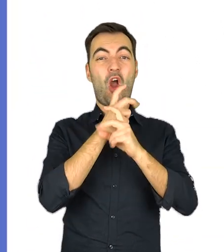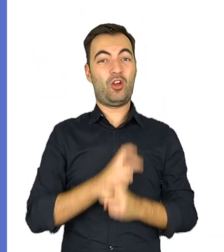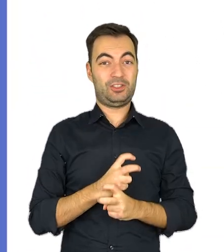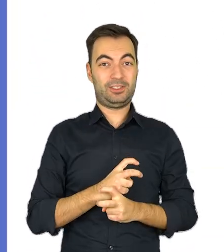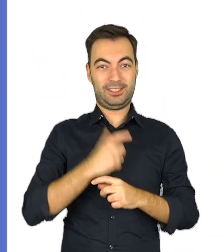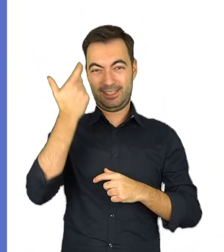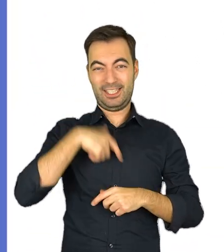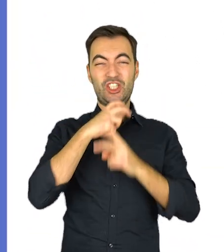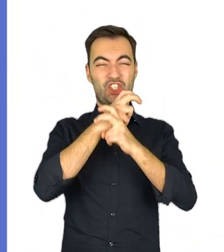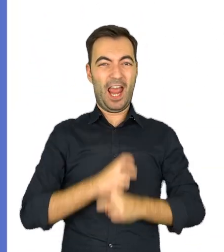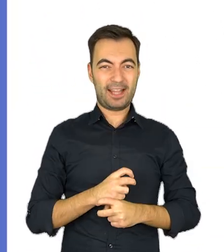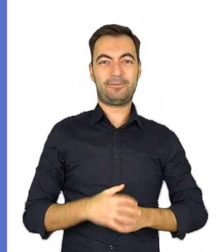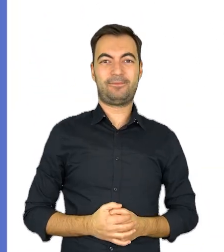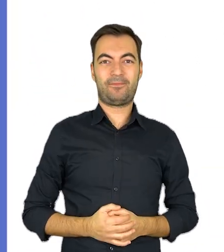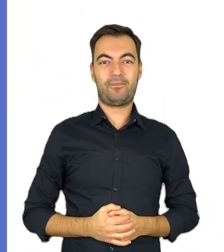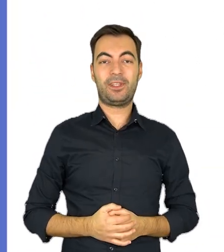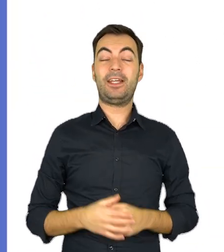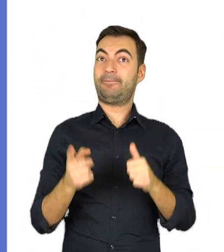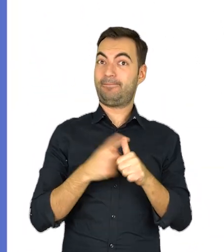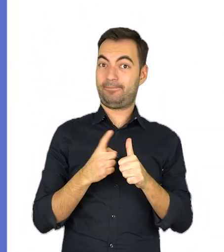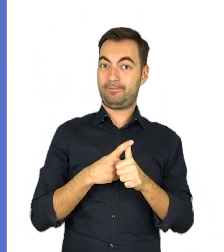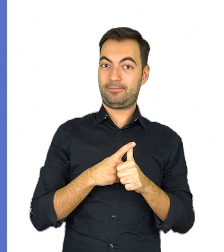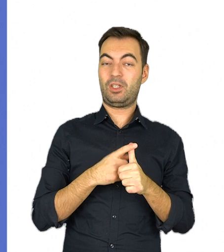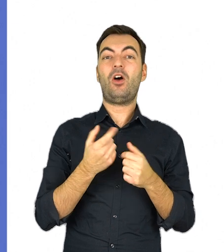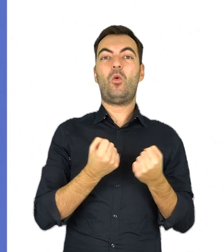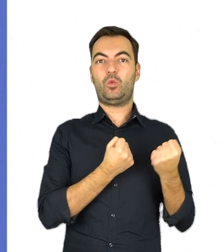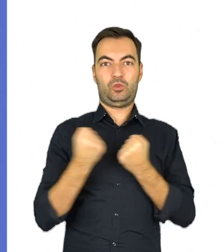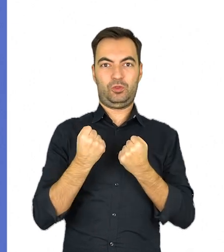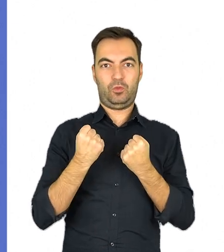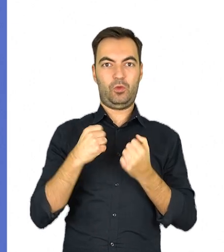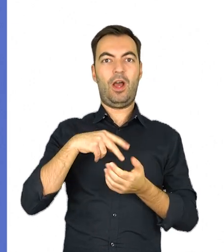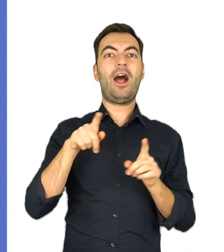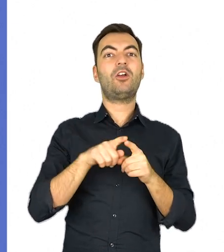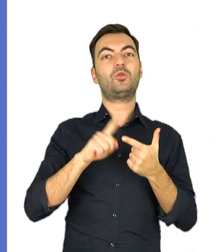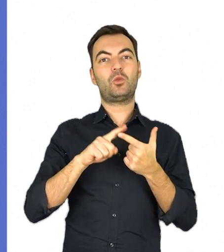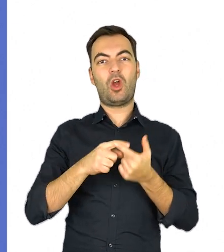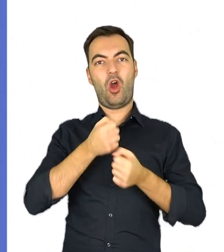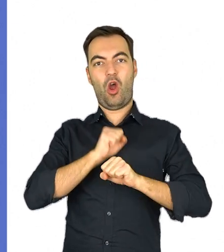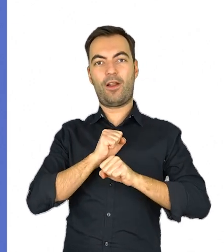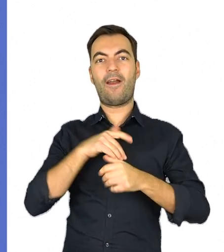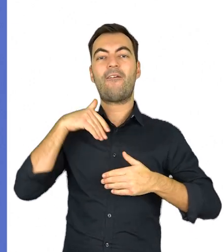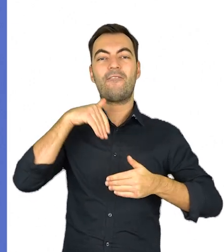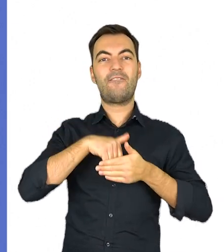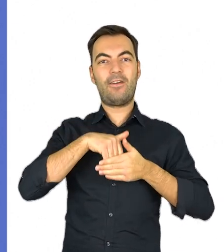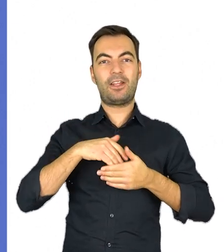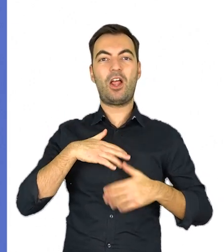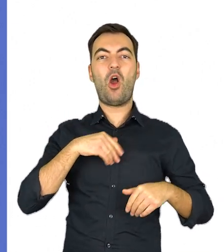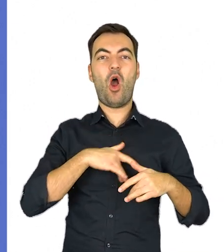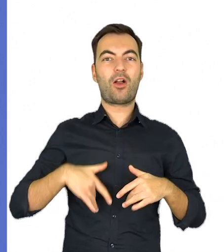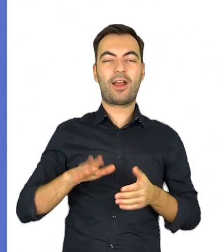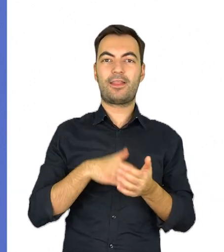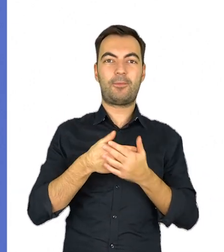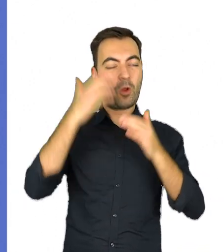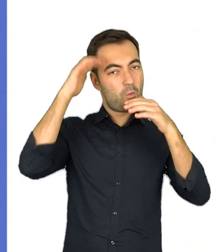które tworzą nasz szkielet. Z jednej strony podtrzymują, a z drugiej chronią organy wewnętrzne,